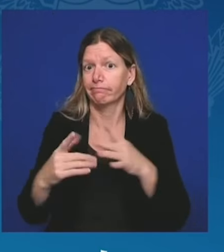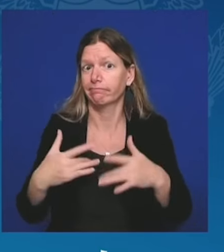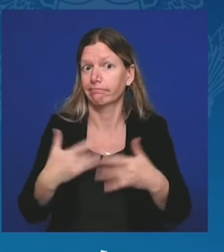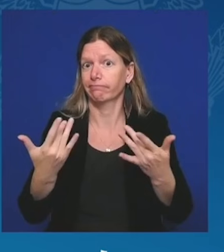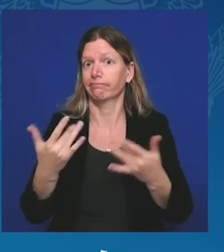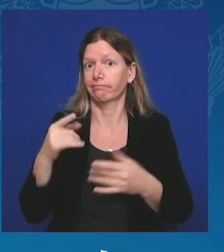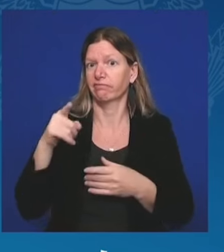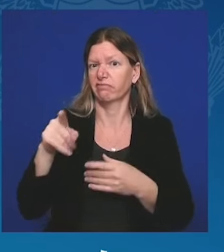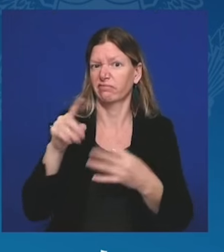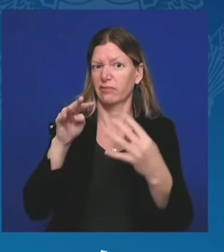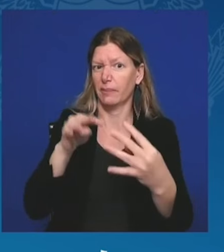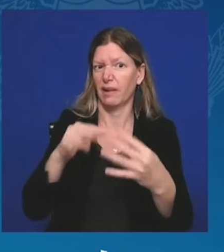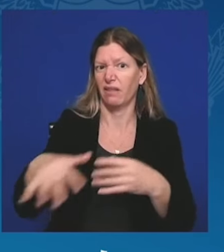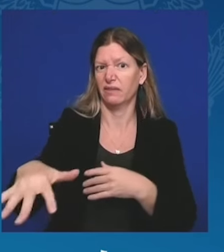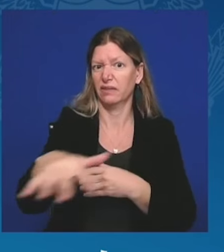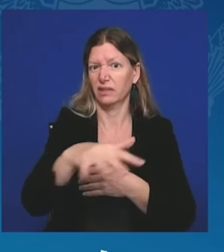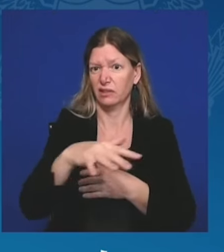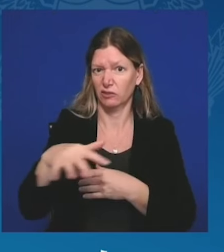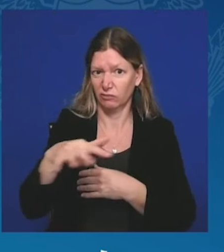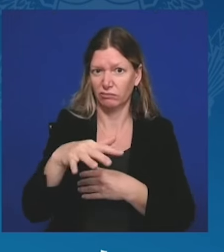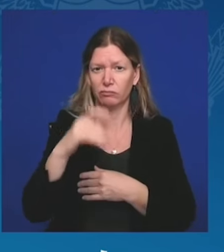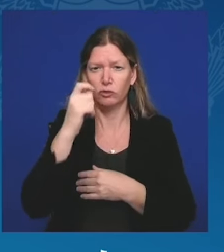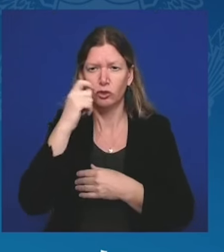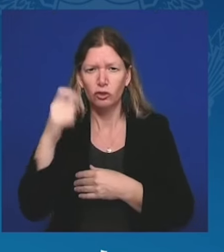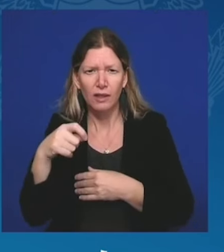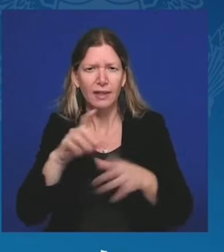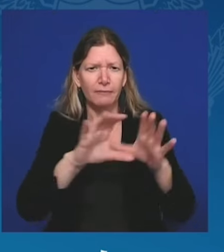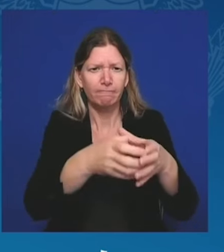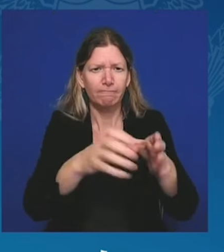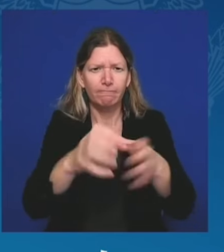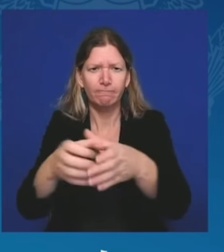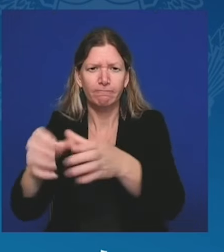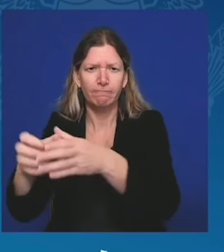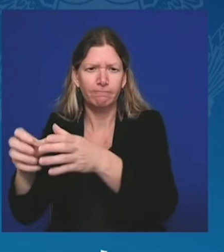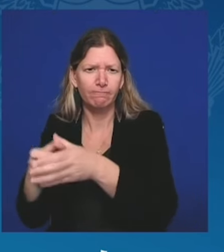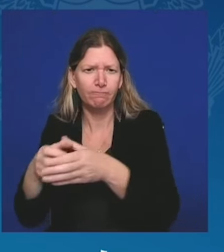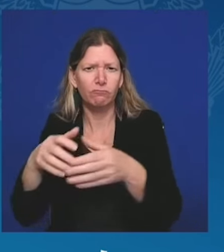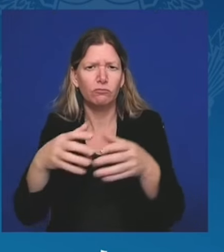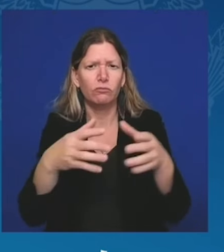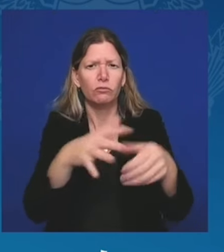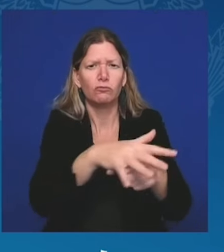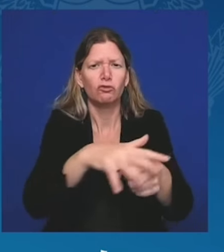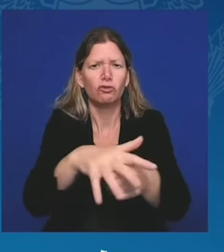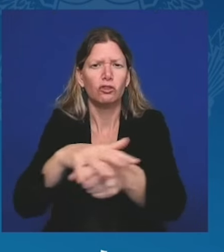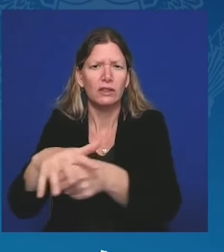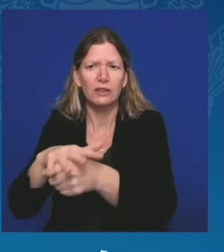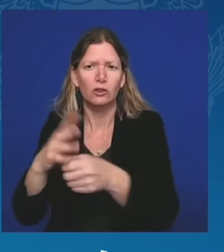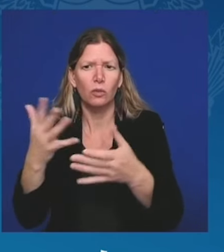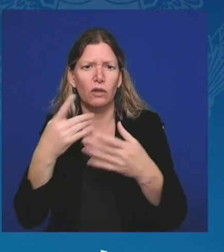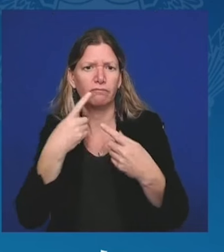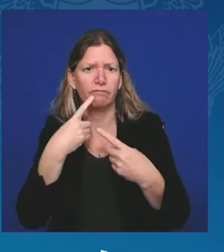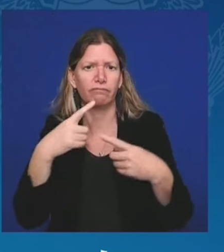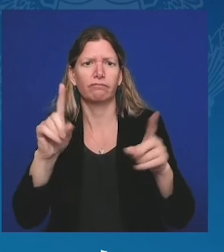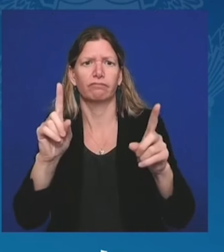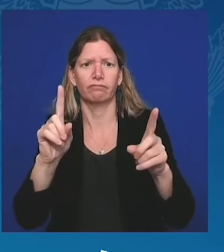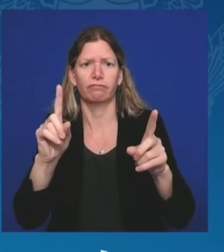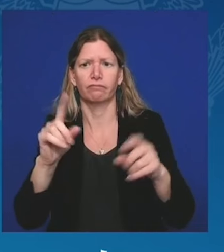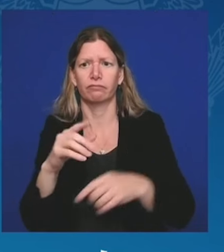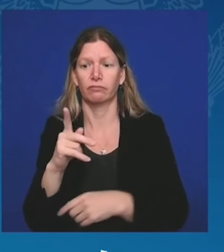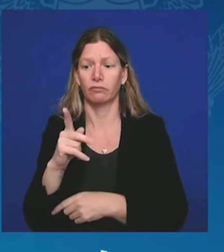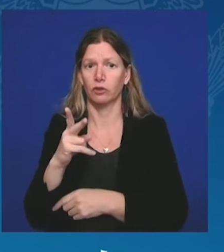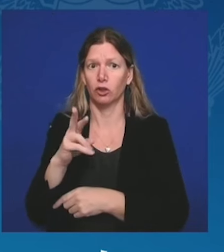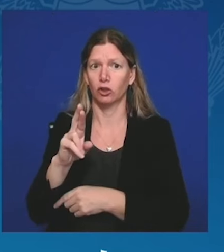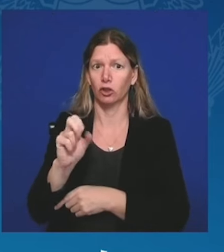Co udało się osiągnąć i jakie są nasze ambicje na przyszłość. Dziś mamy silny pakiet